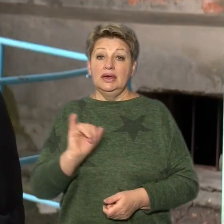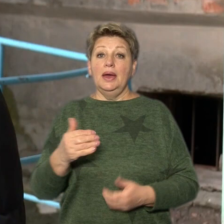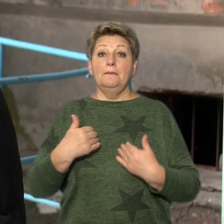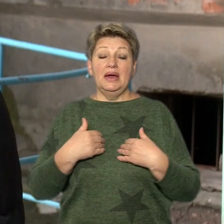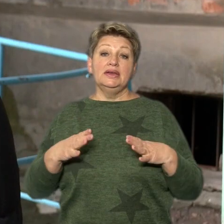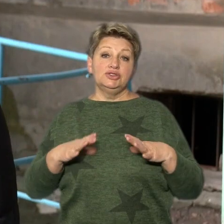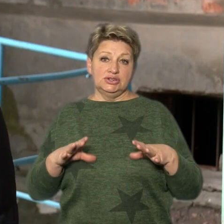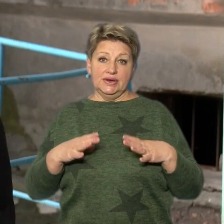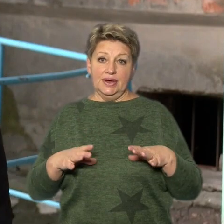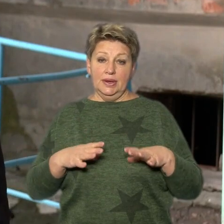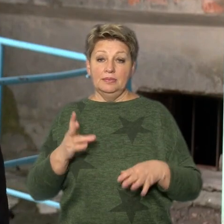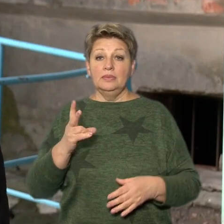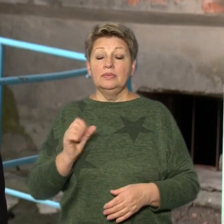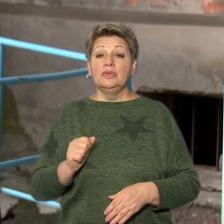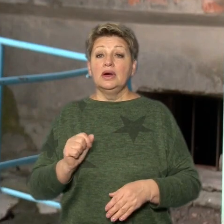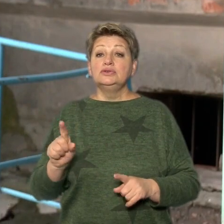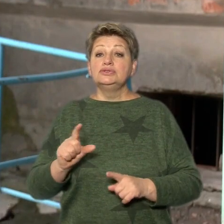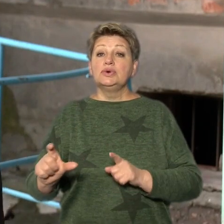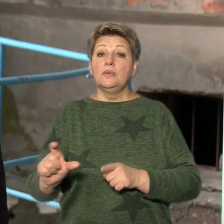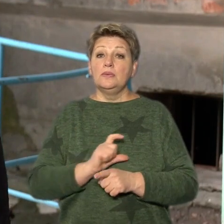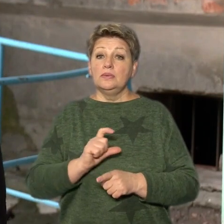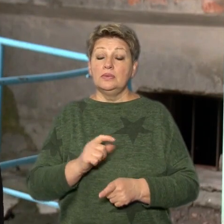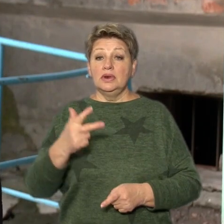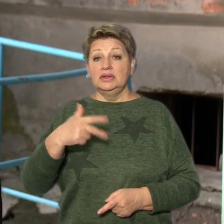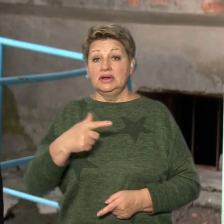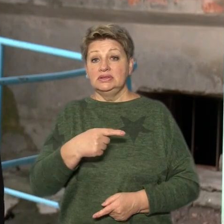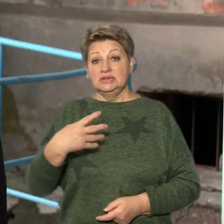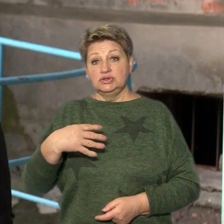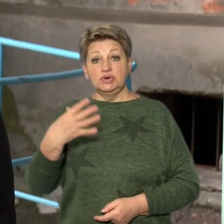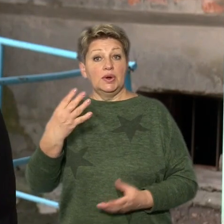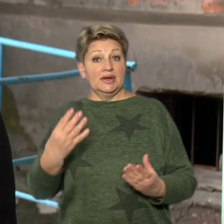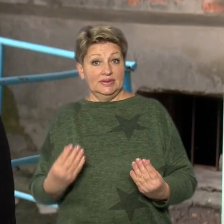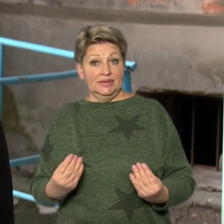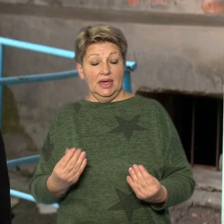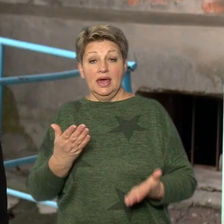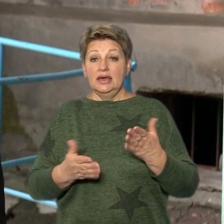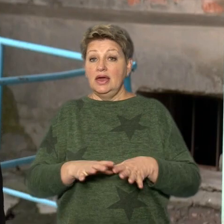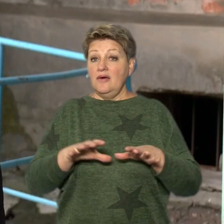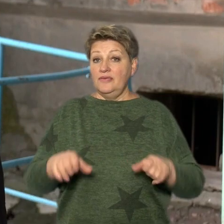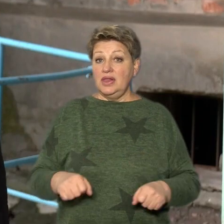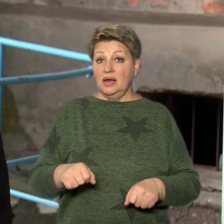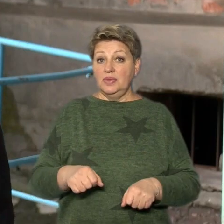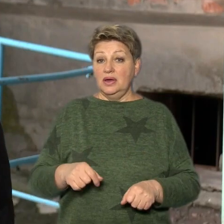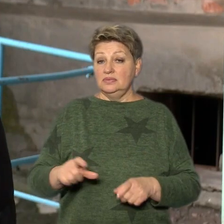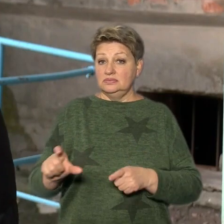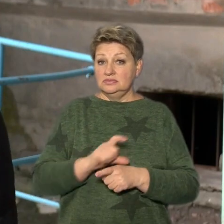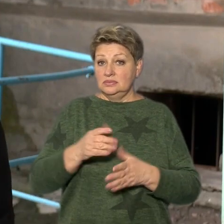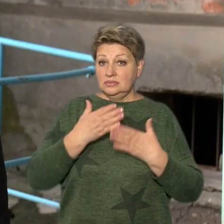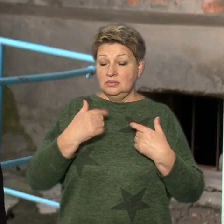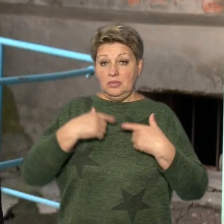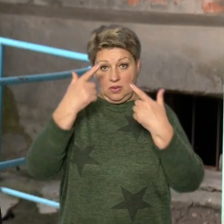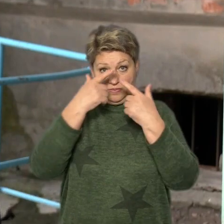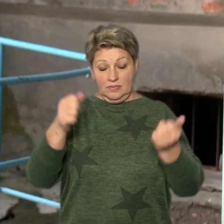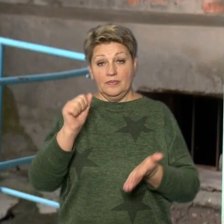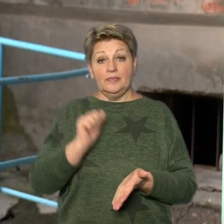чекаємо на реакцію влади протягом 30-40 днів. Якщо влада не реагує, то ми оприлюднюємо